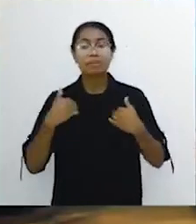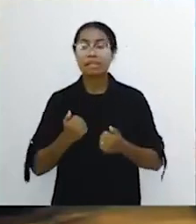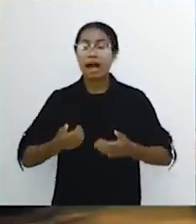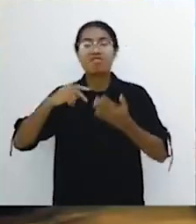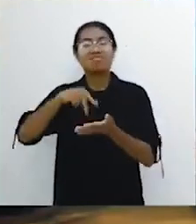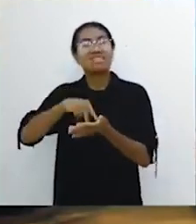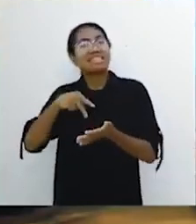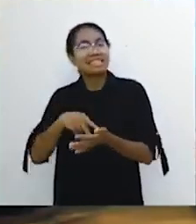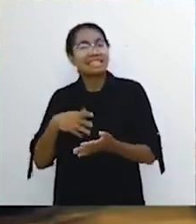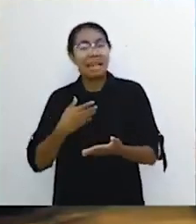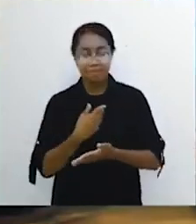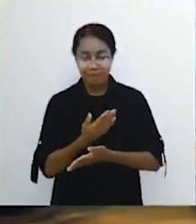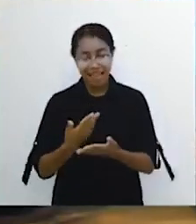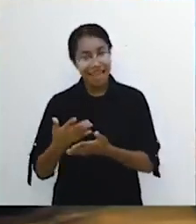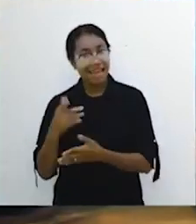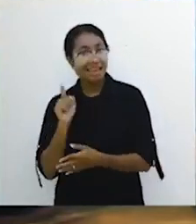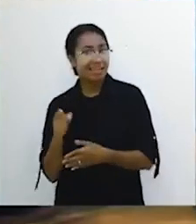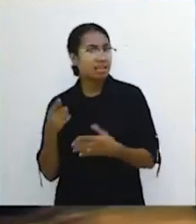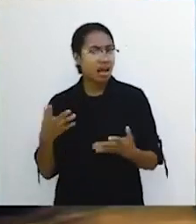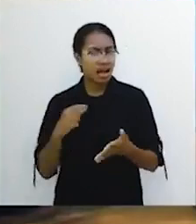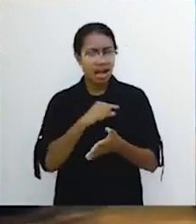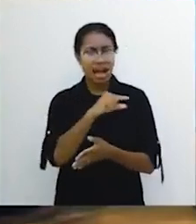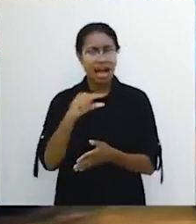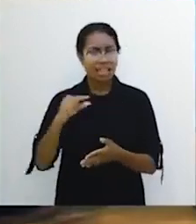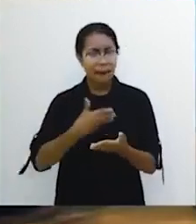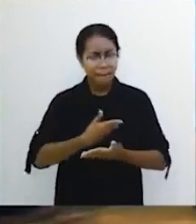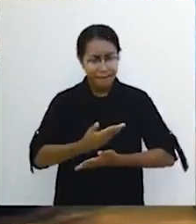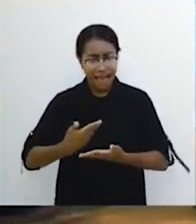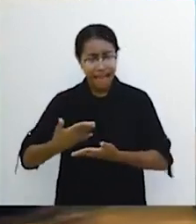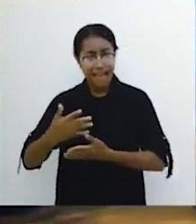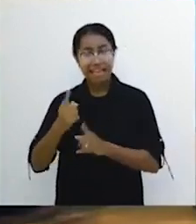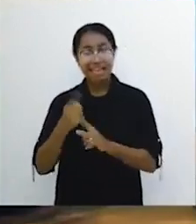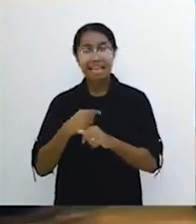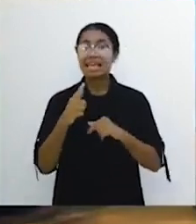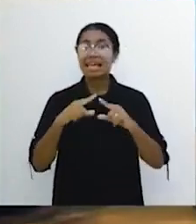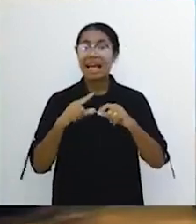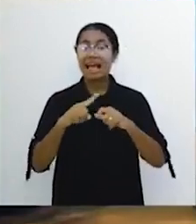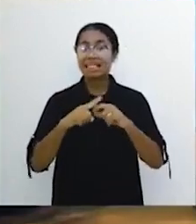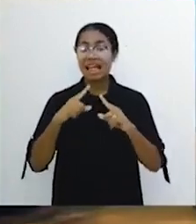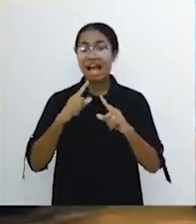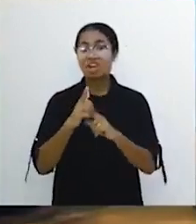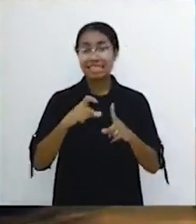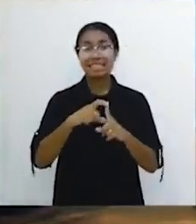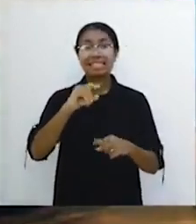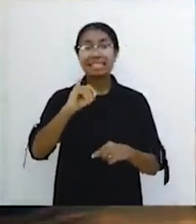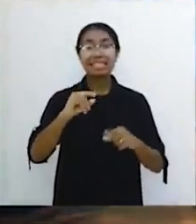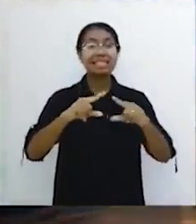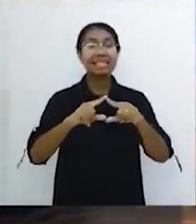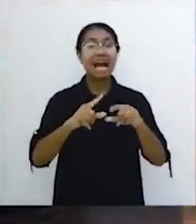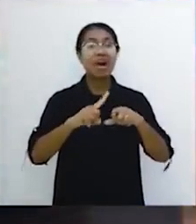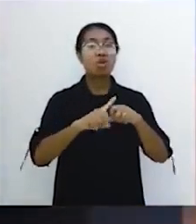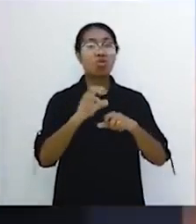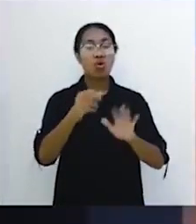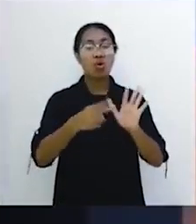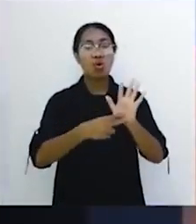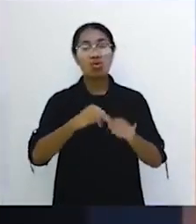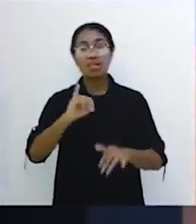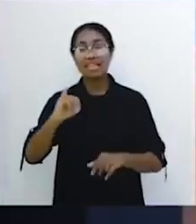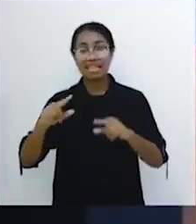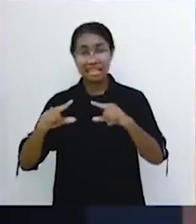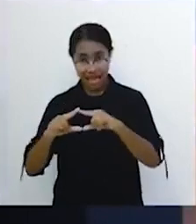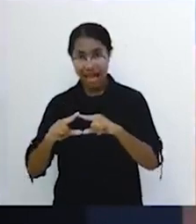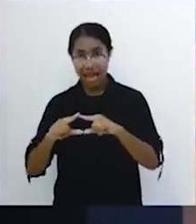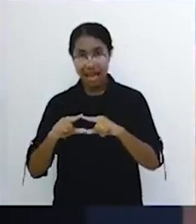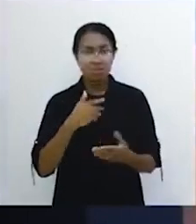bangun dan melayani. Kata melayani di sini itu dari kata Yunaninya adalah diakonia. Diakonia itu harfiahnya